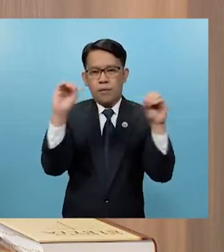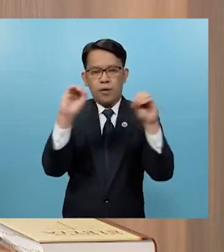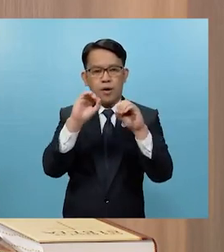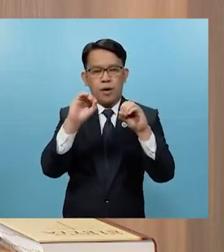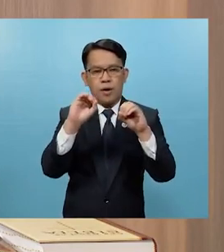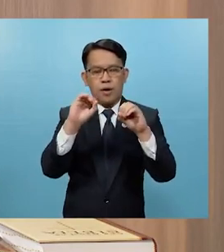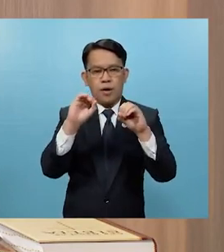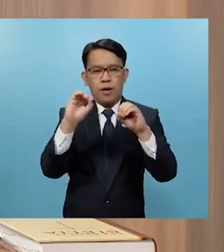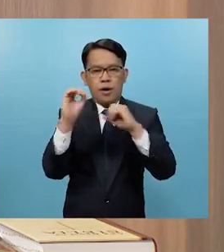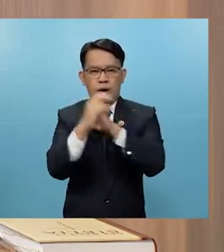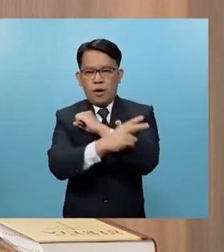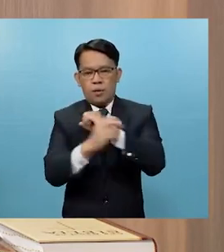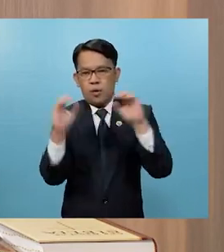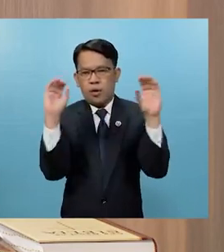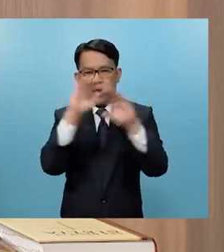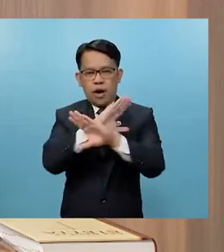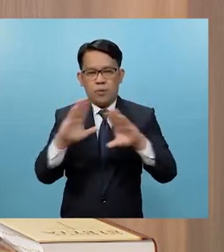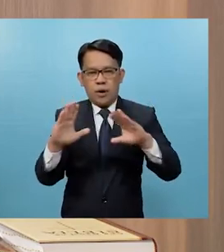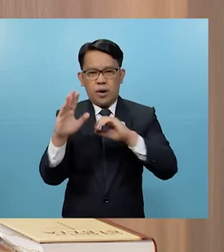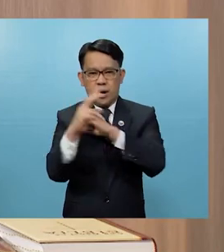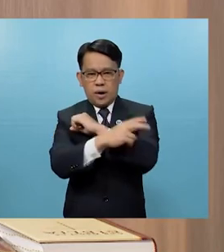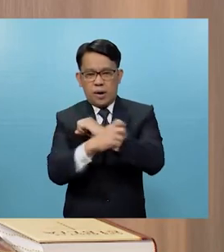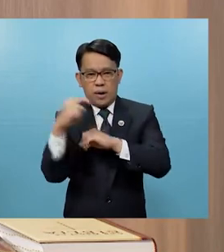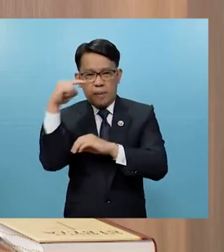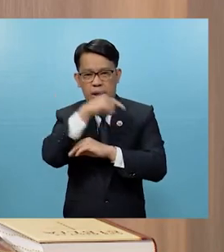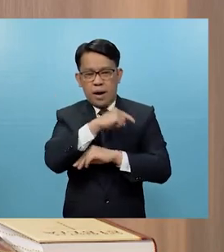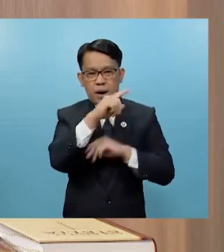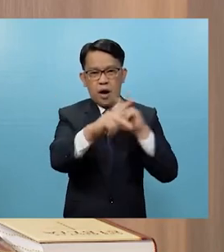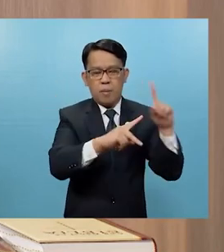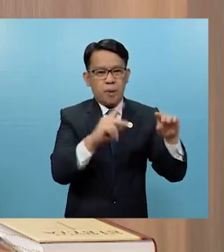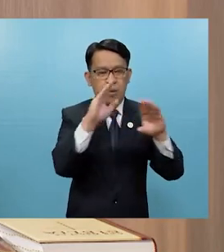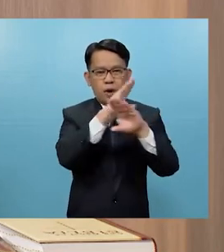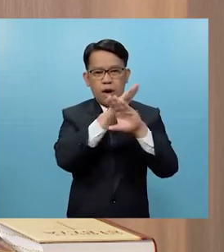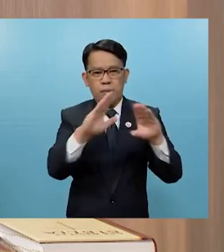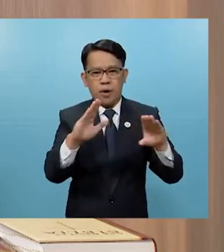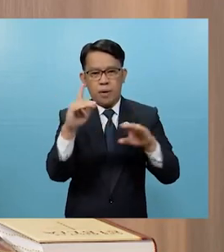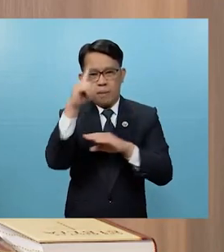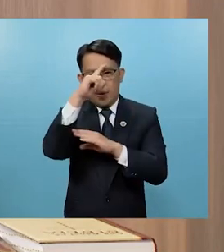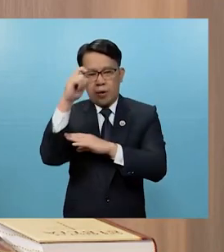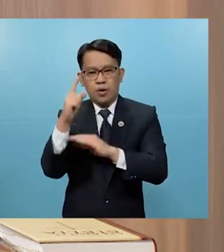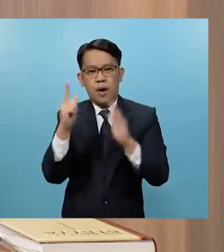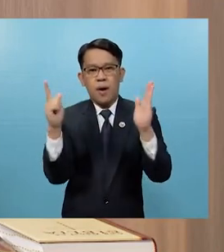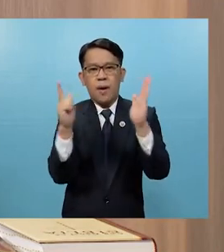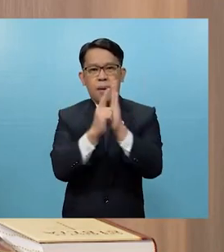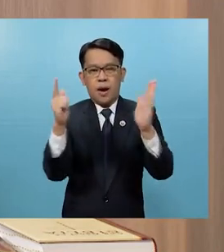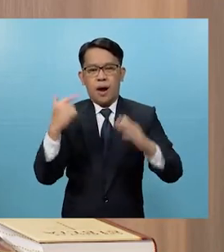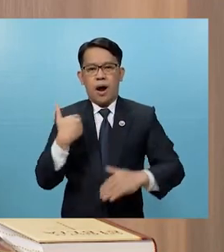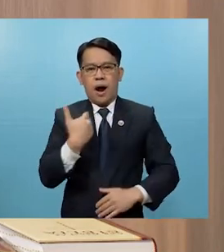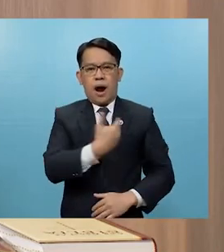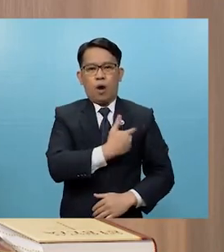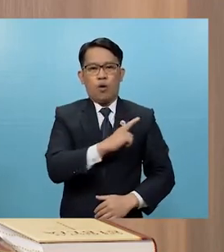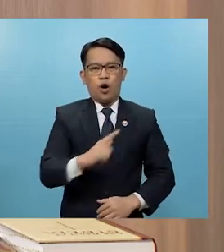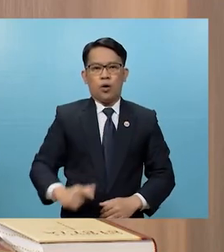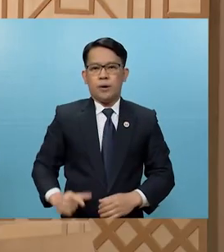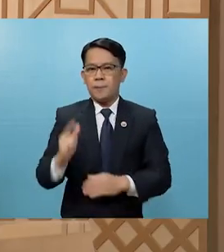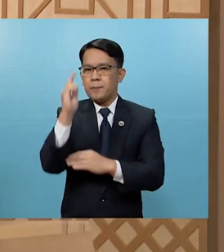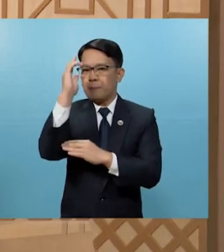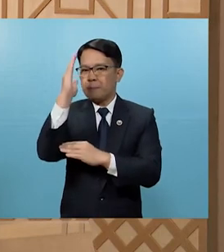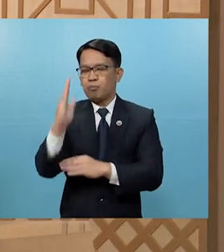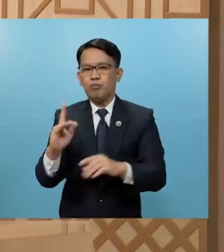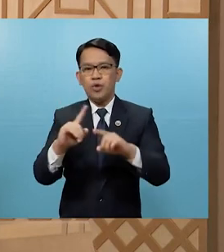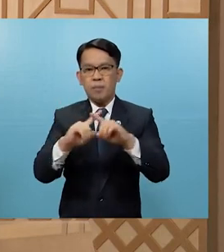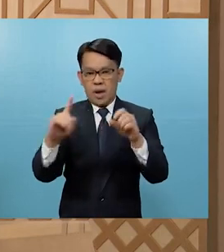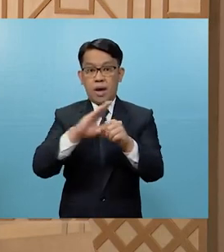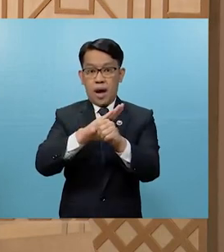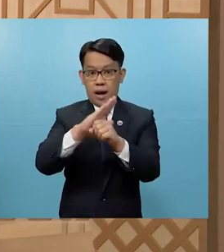nagnanakaw o kaya ay nandaraya ng kapwa. Sapagkat yun ay ipinagbabawal po ng ating Panginoon Diyos. Pero